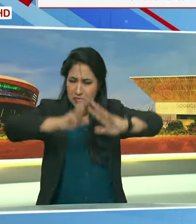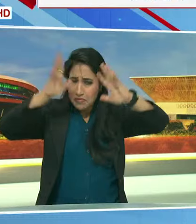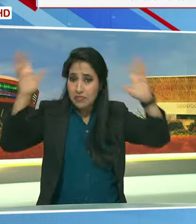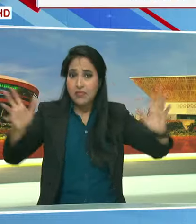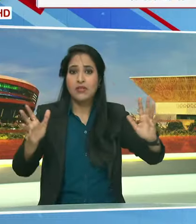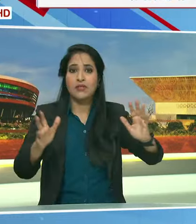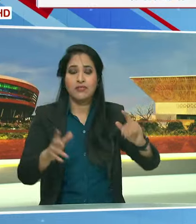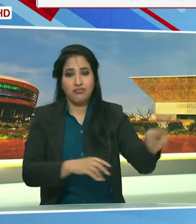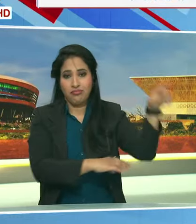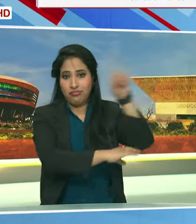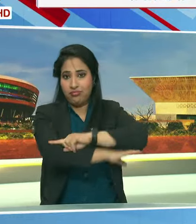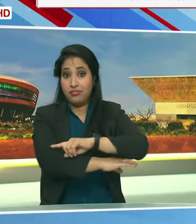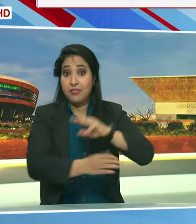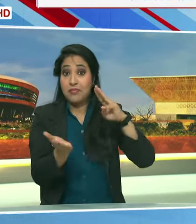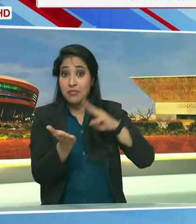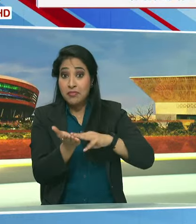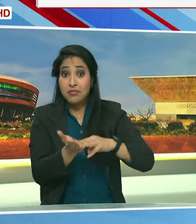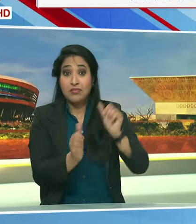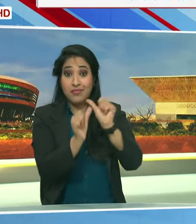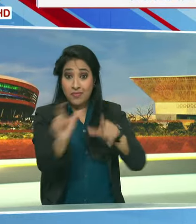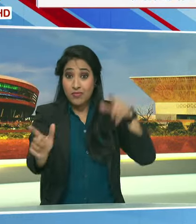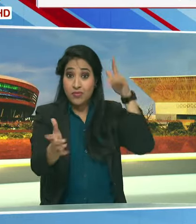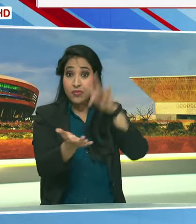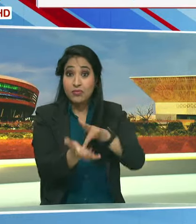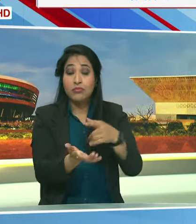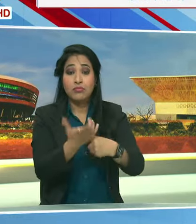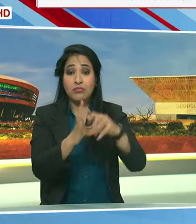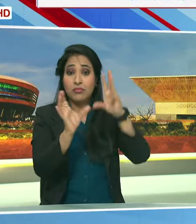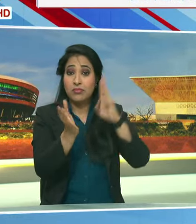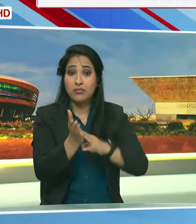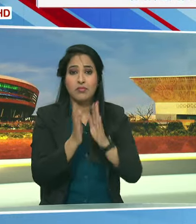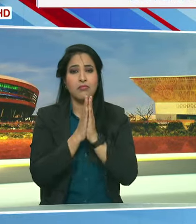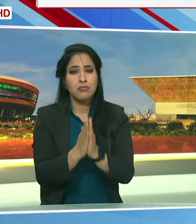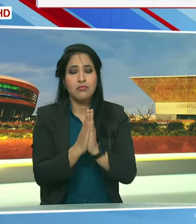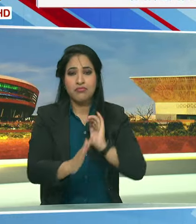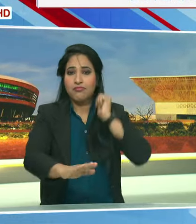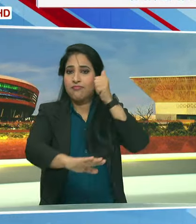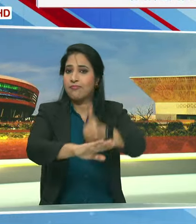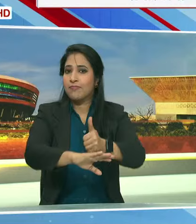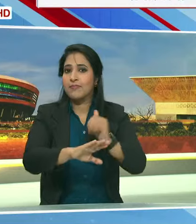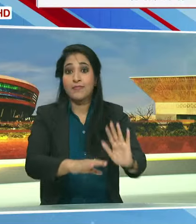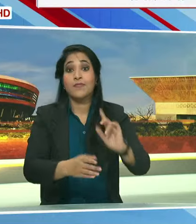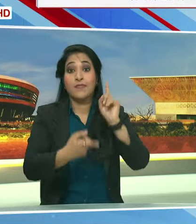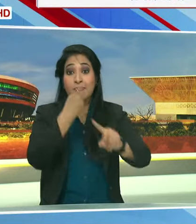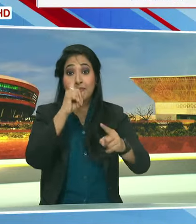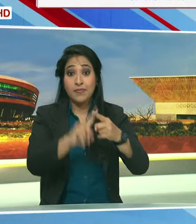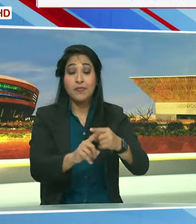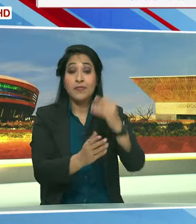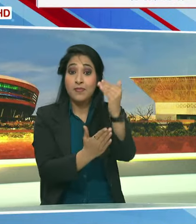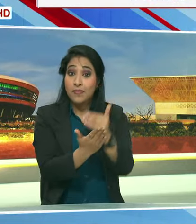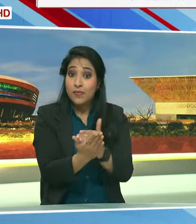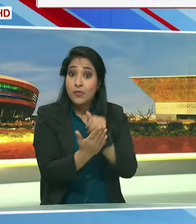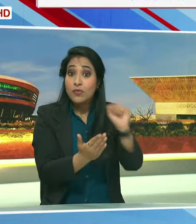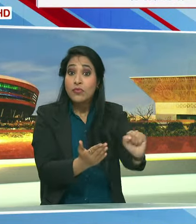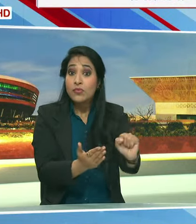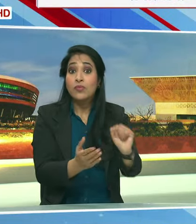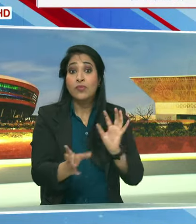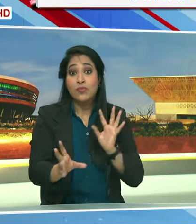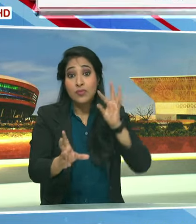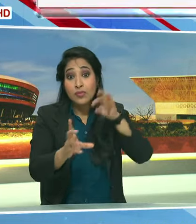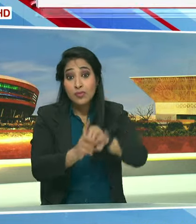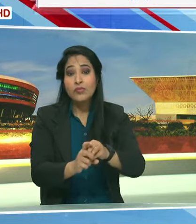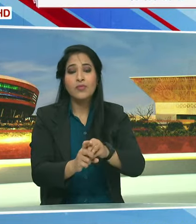बड़ा दिन है सुमवार को आयोध्या में राम मंदिर की प्रान प्रतिष्टा है इस अतिहासिक करिक्रम में